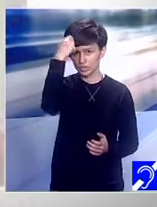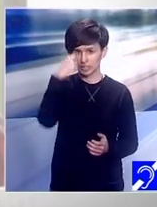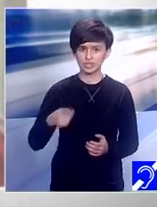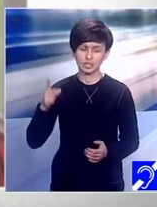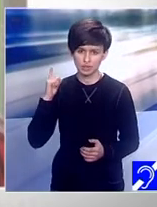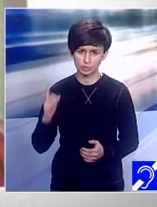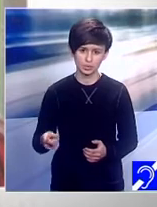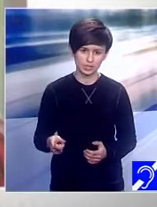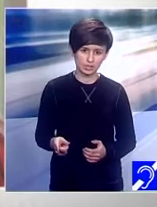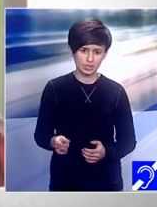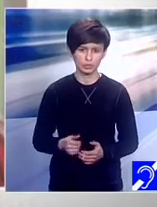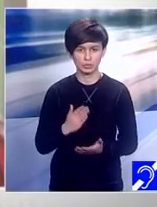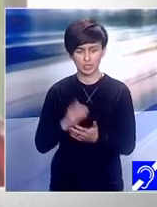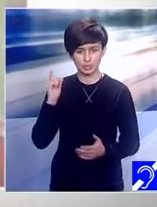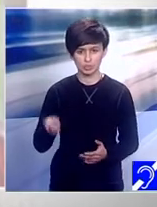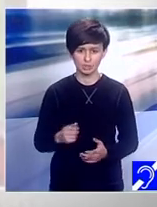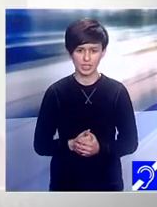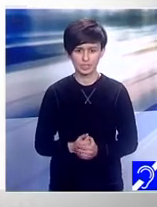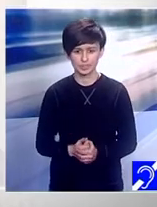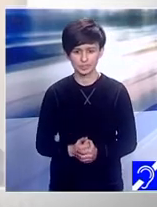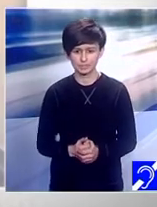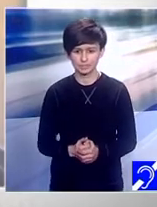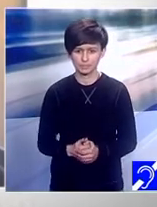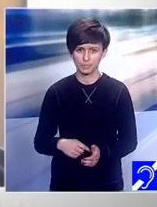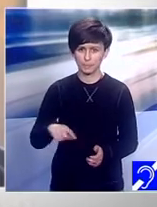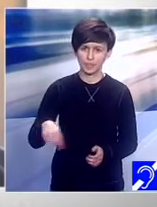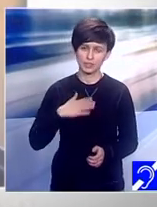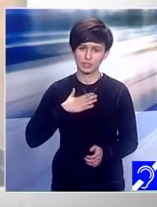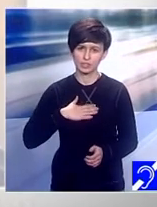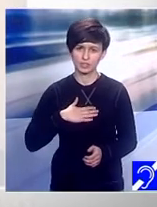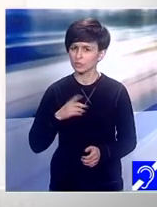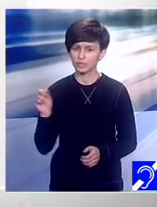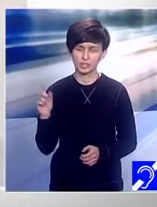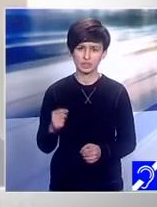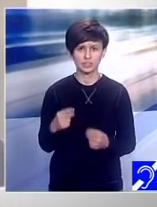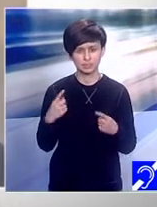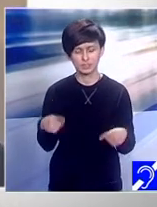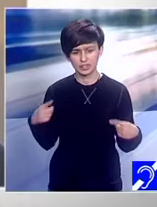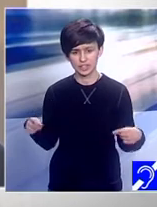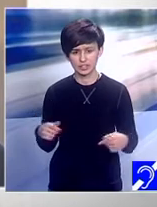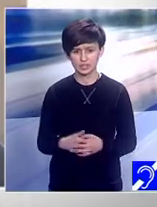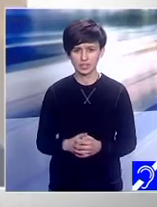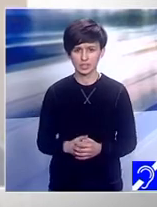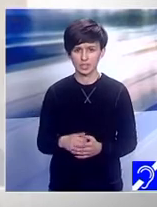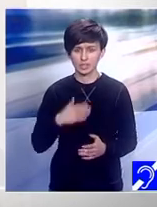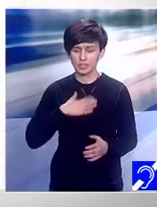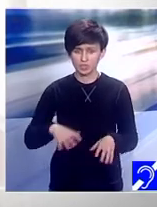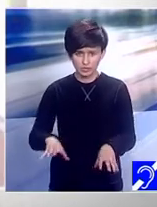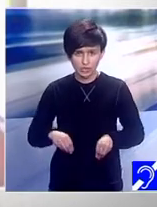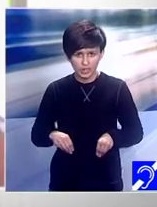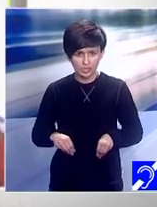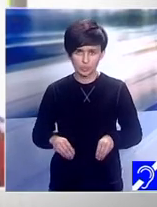Vrem să deem viața noastră. Nu vrem să fim diferiți. Vrem să fiu acceptat așa cum sunt.